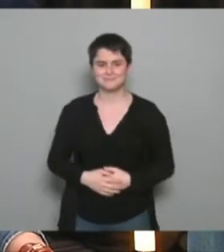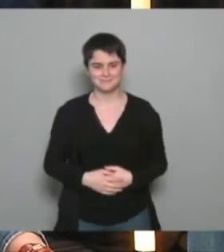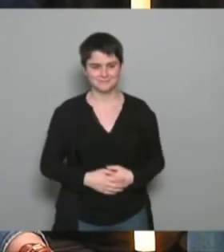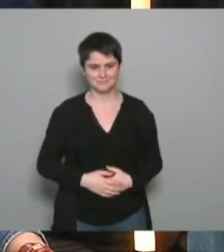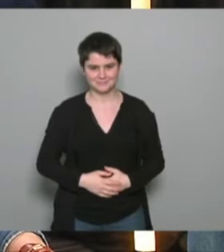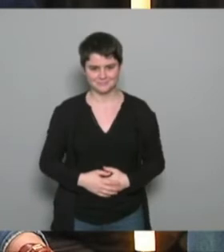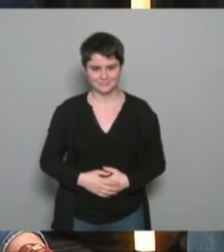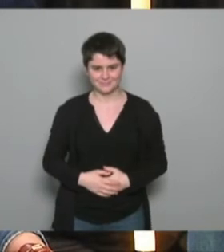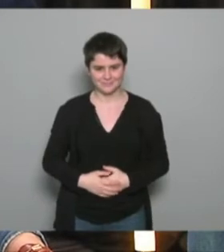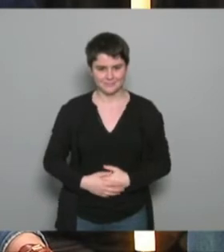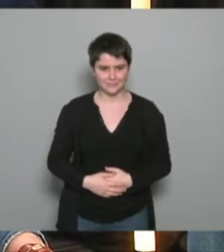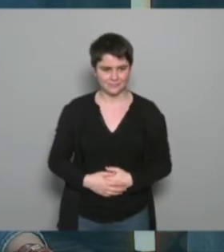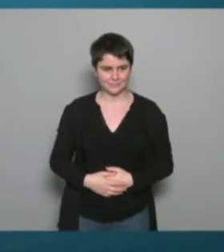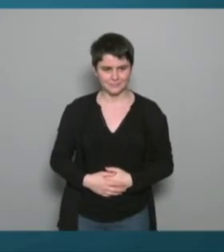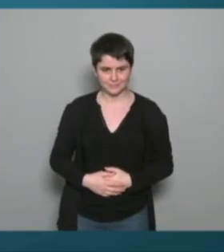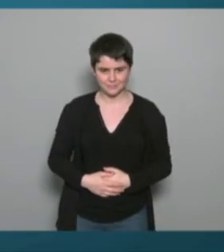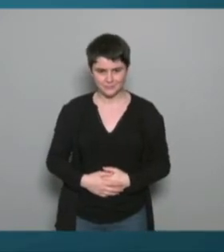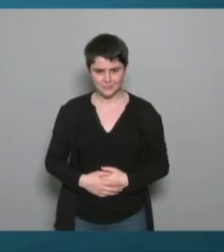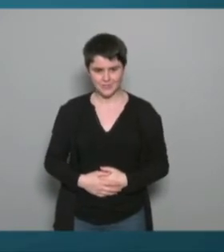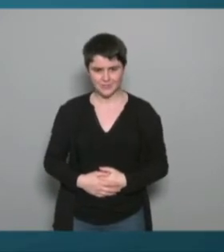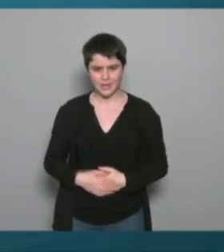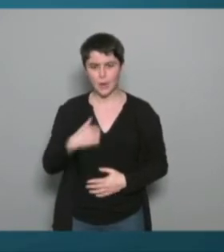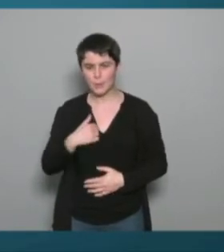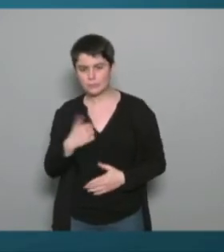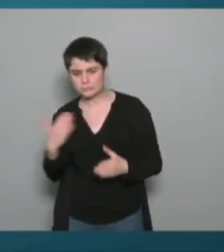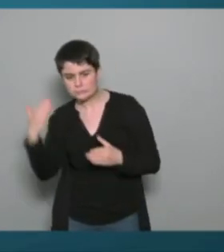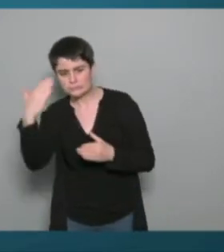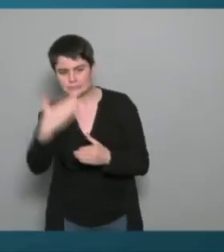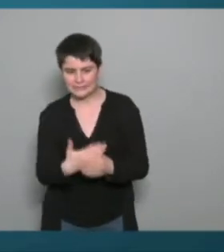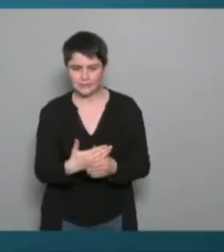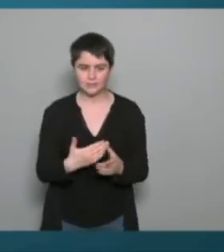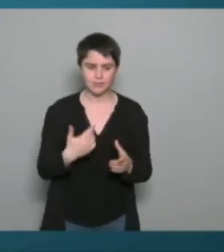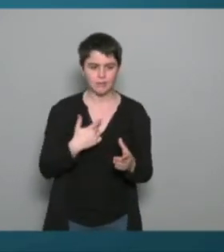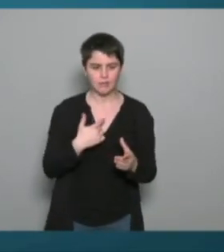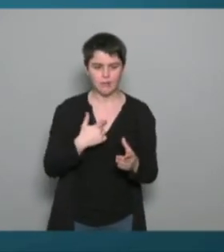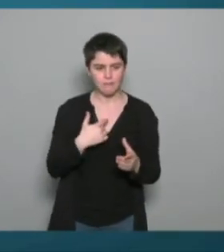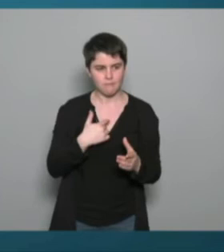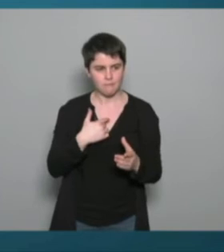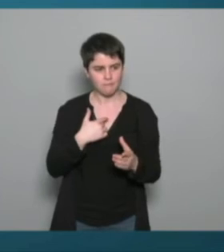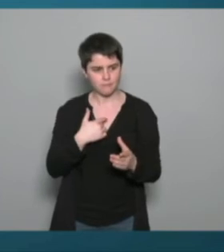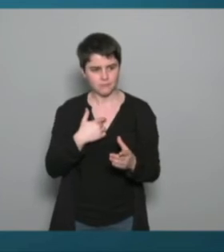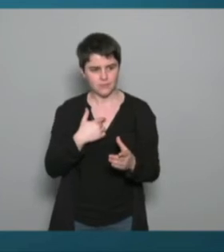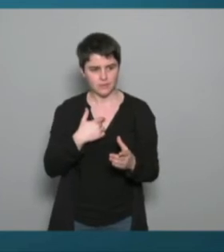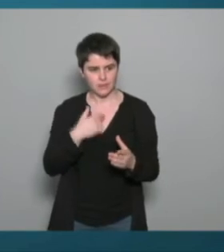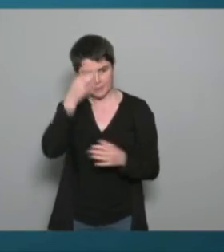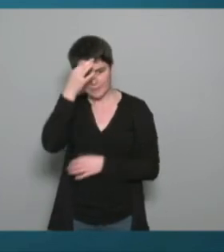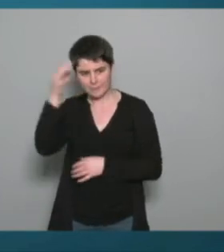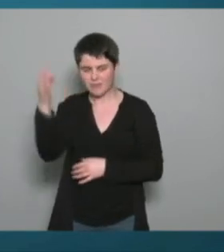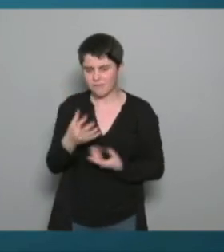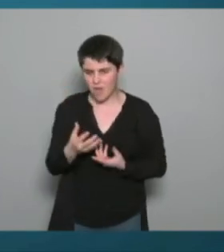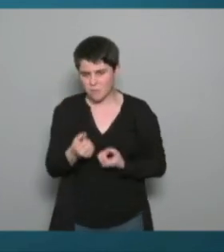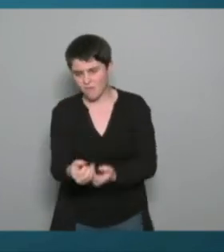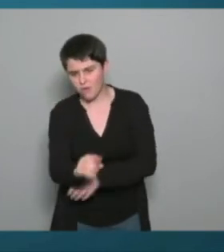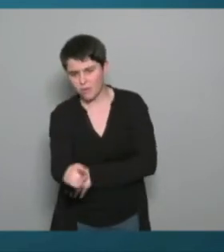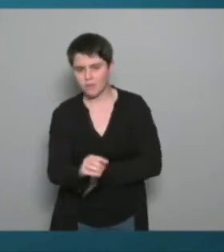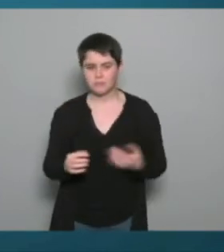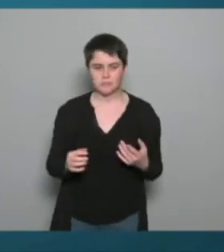juste intervenir je ne pas jouer la mouche du coche mais effectivement dans ce débat je ne sais plus à quel moment finalement on a glissé sur